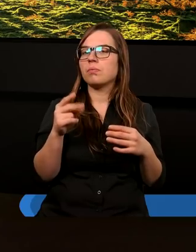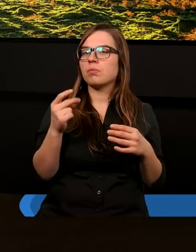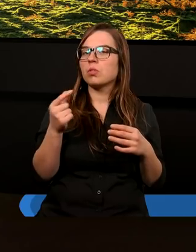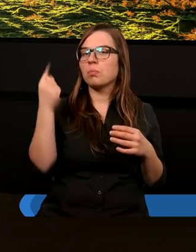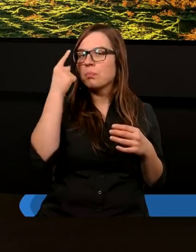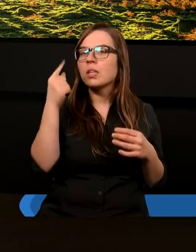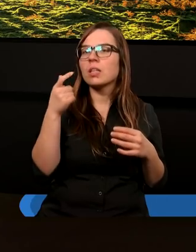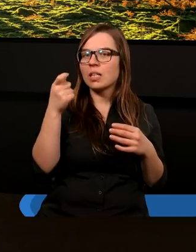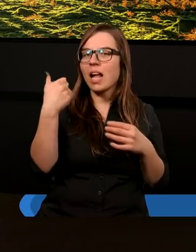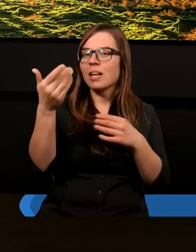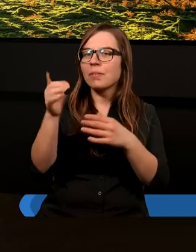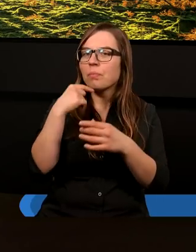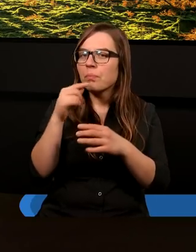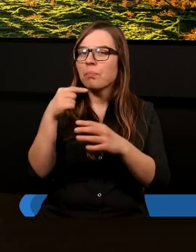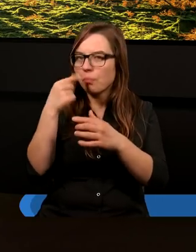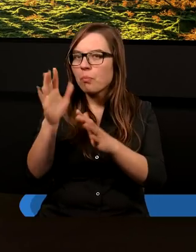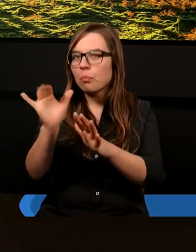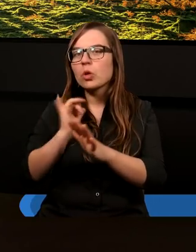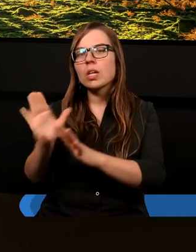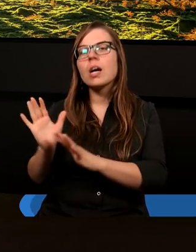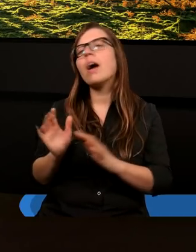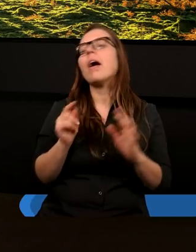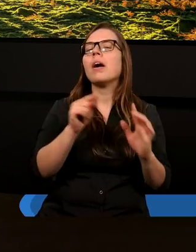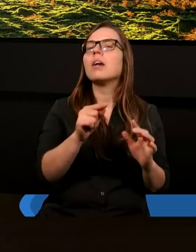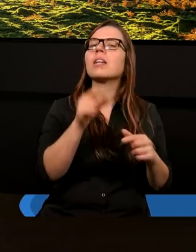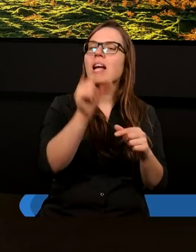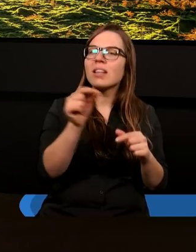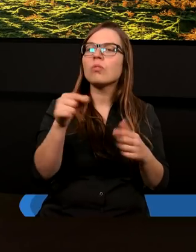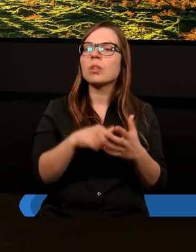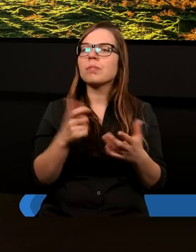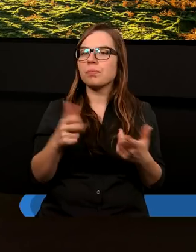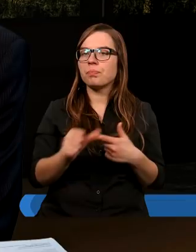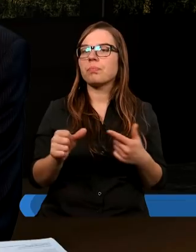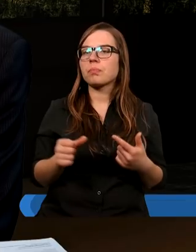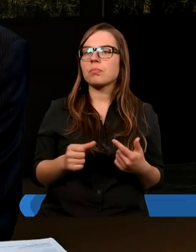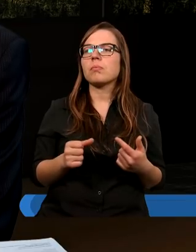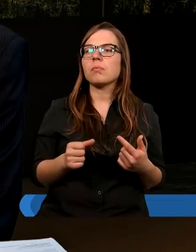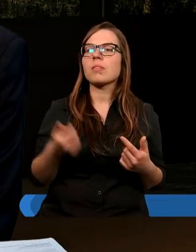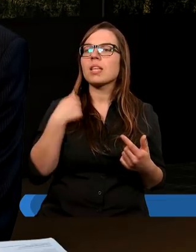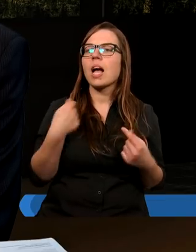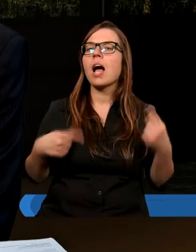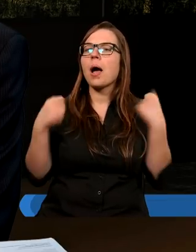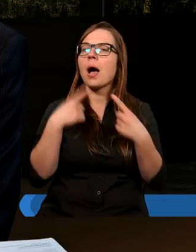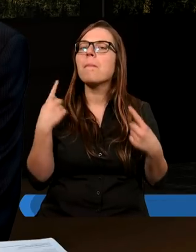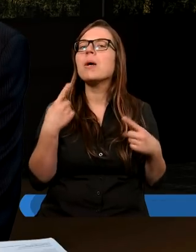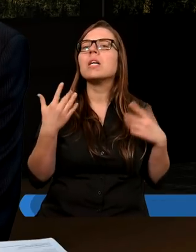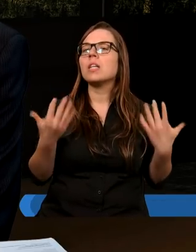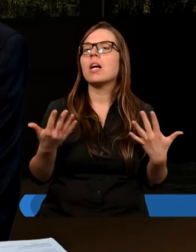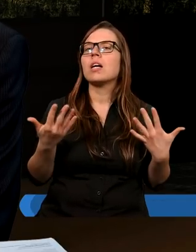głosu, ale właśnie, czy powinniśmy czasami powalczyć o tą indywidualność? Ja myślę, że